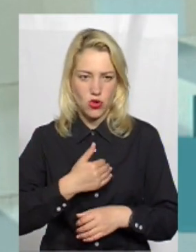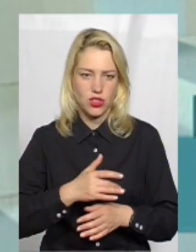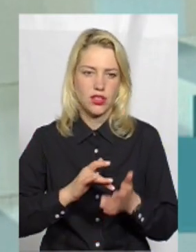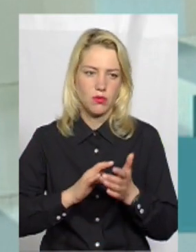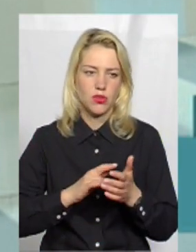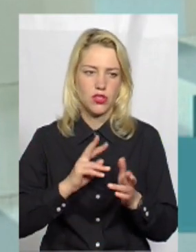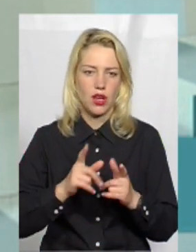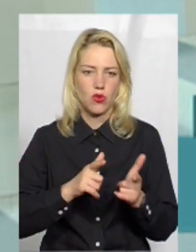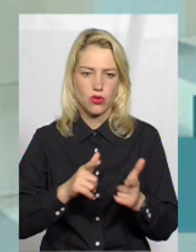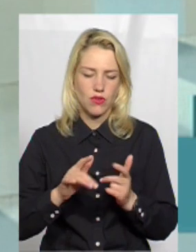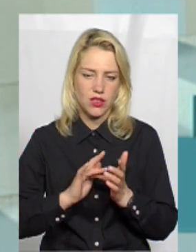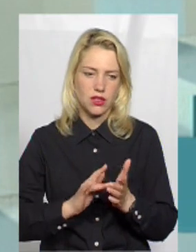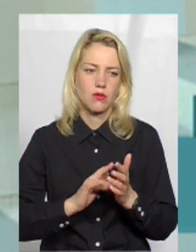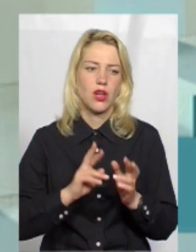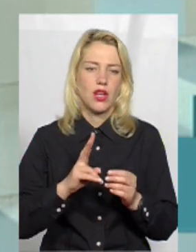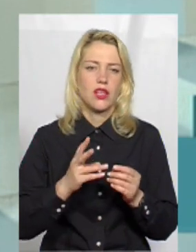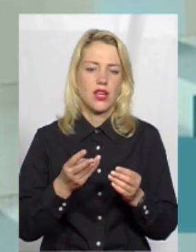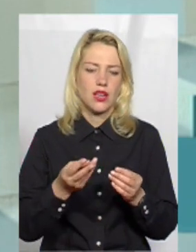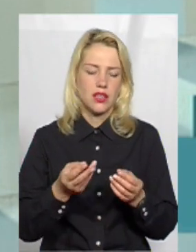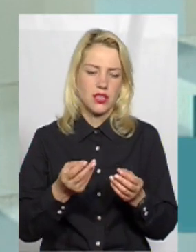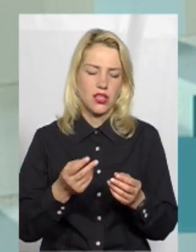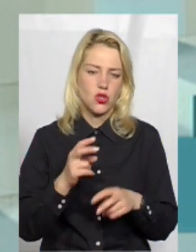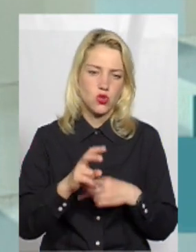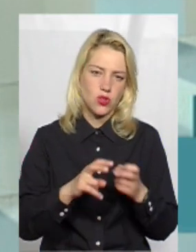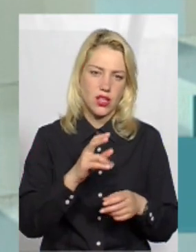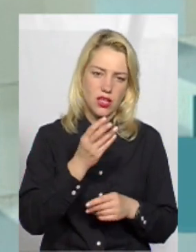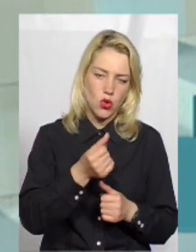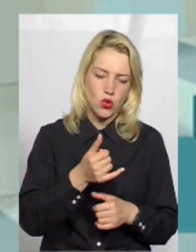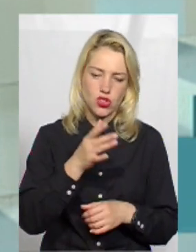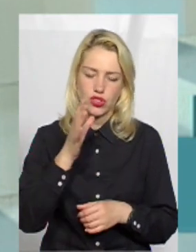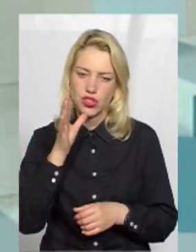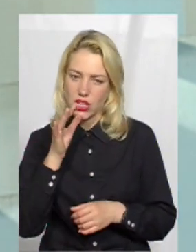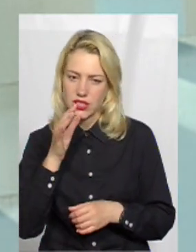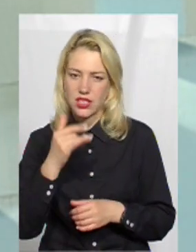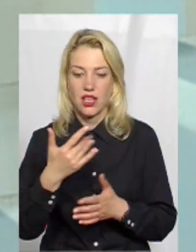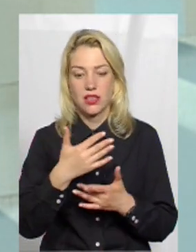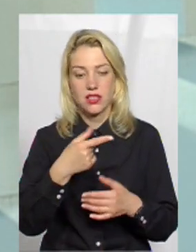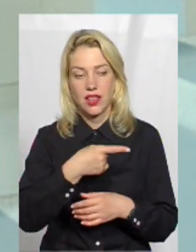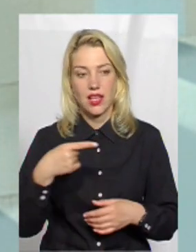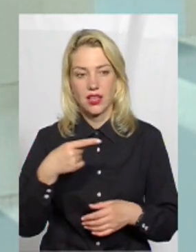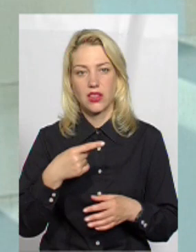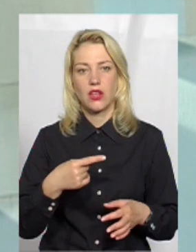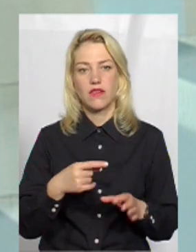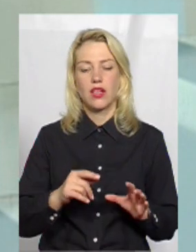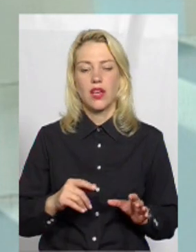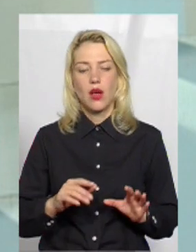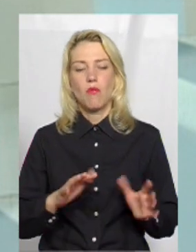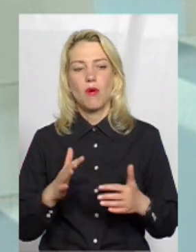як готуватися до подорожі, як шукати гроші, як шукати час, різні там негативні моменти в подорожі, як їх